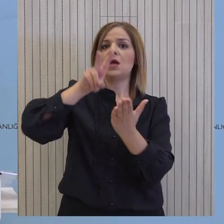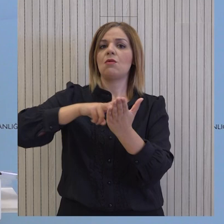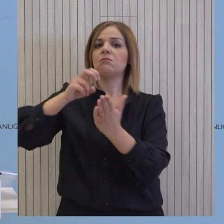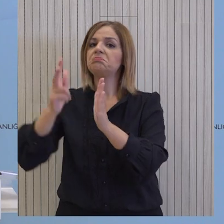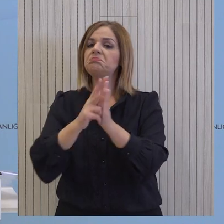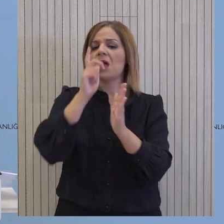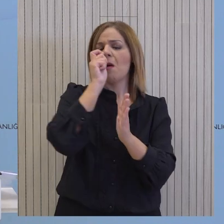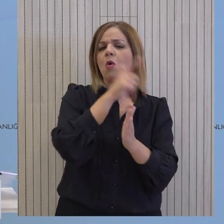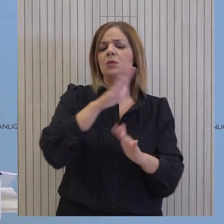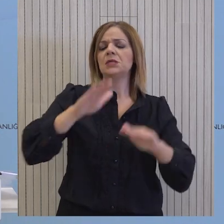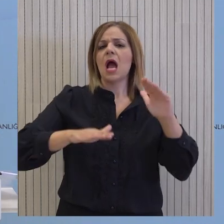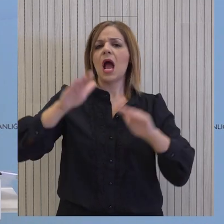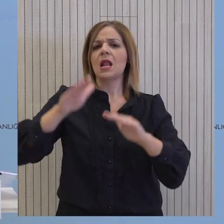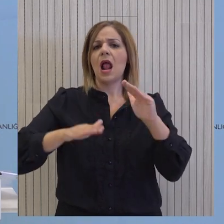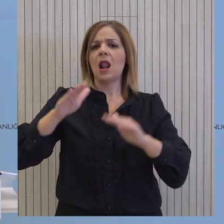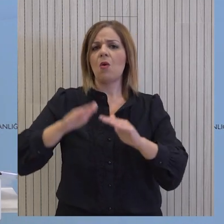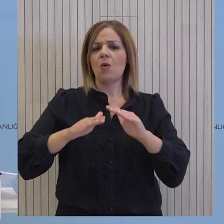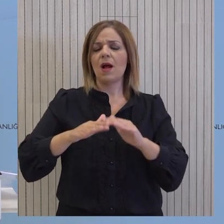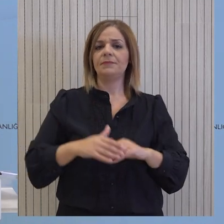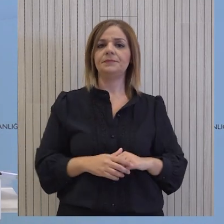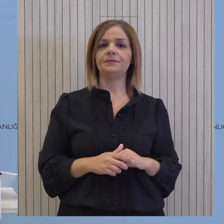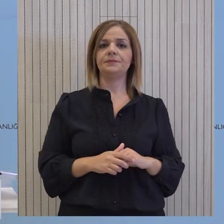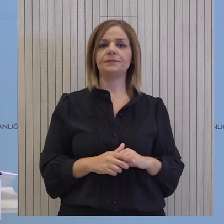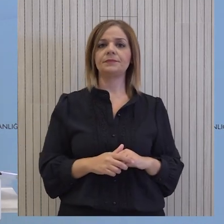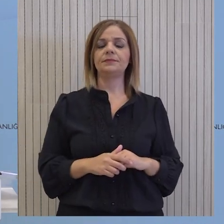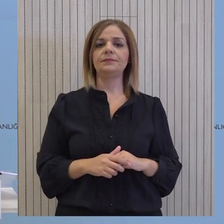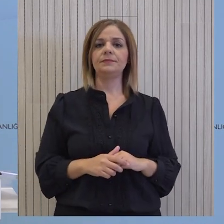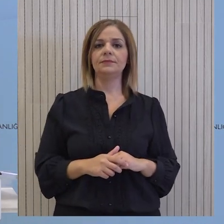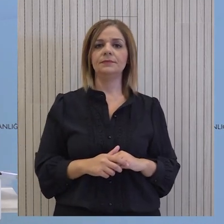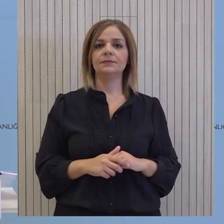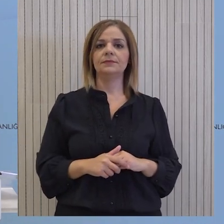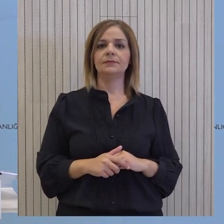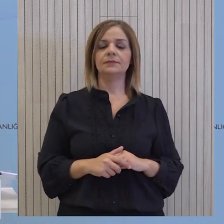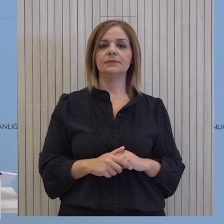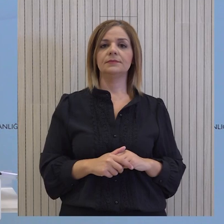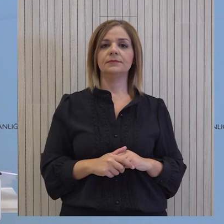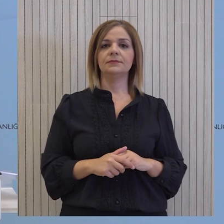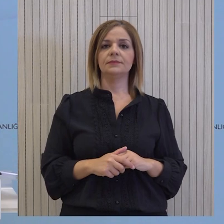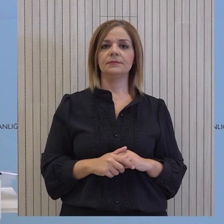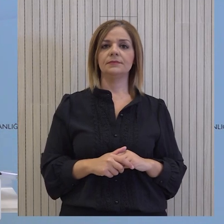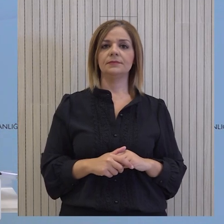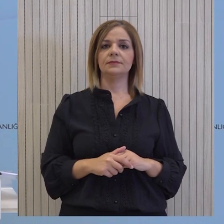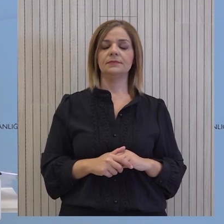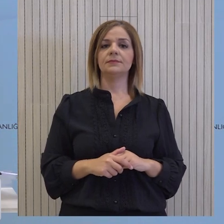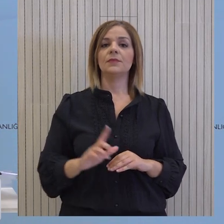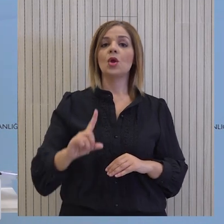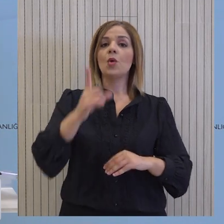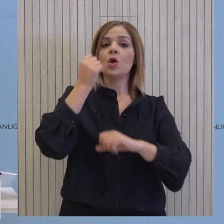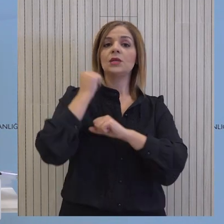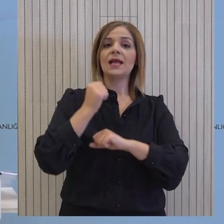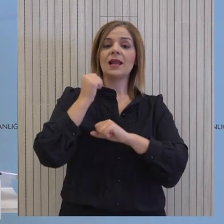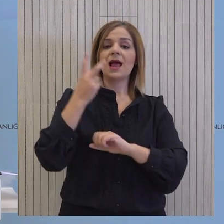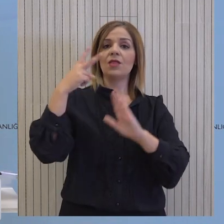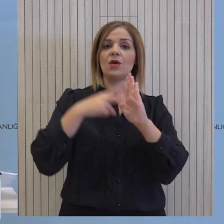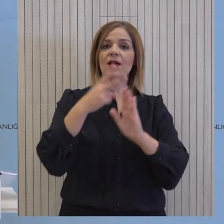εξετάστηκαν 22% περισσότερες ετήσεις από την αντίστοιχη περίοδο του 2022. Την 1η Ιανουαρίο